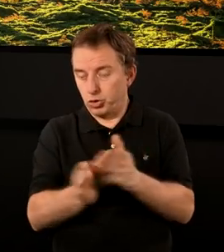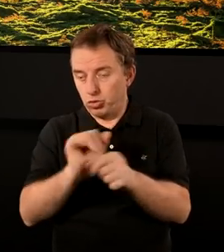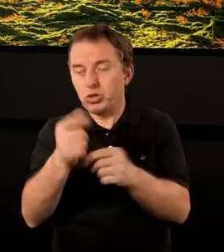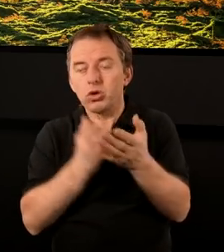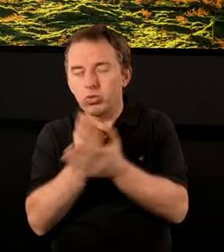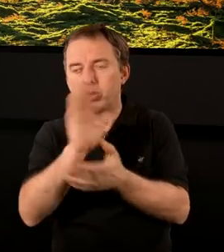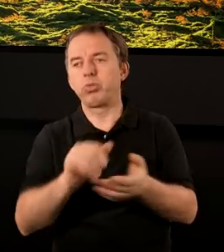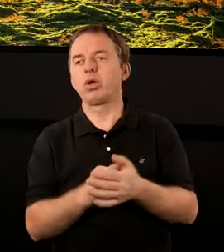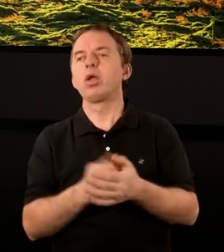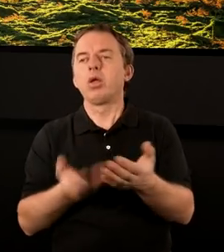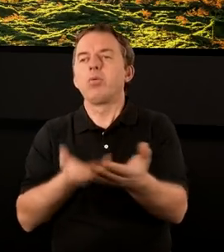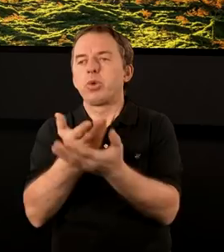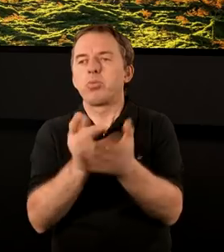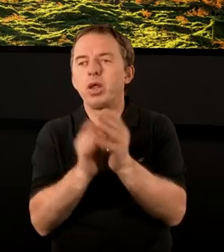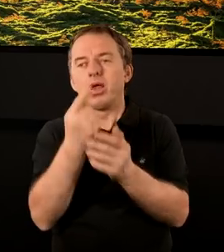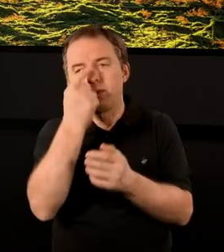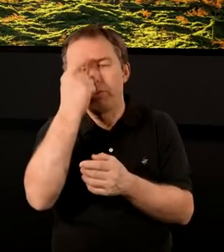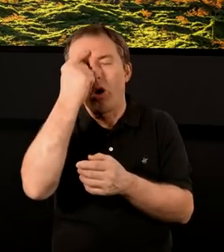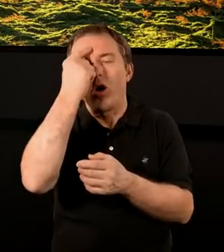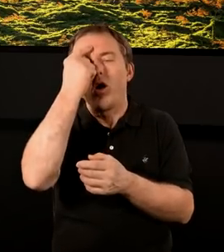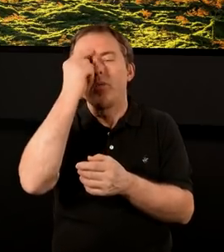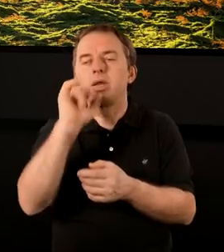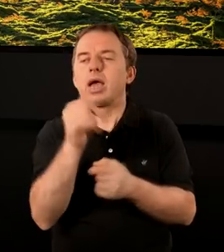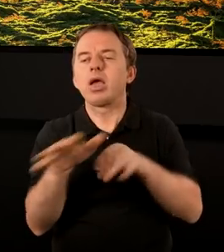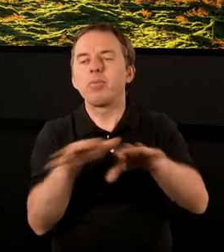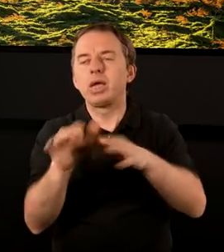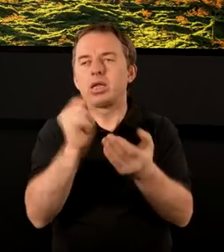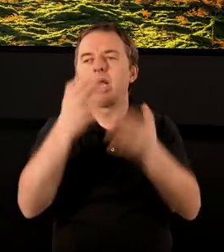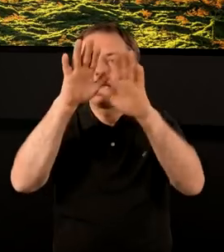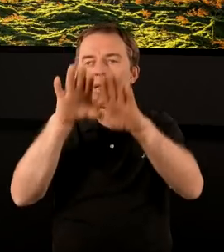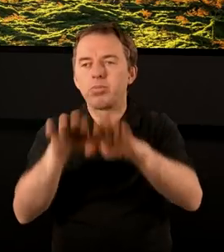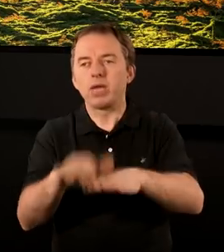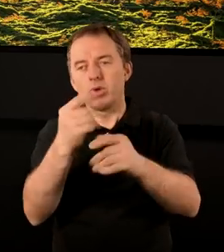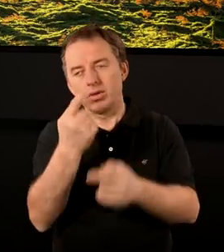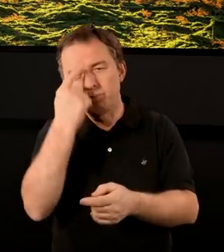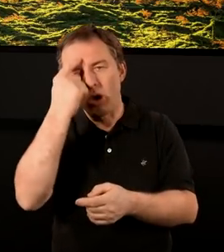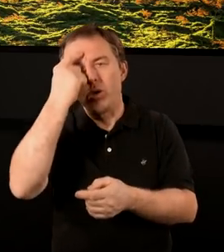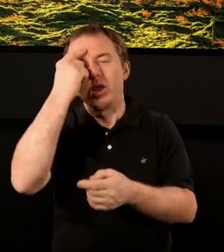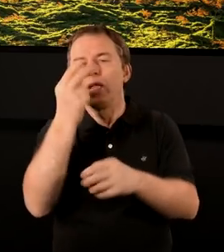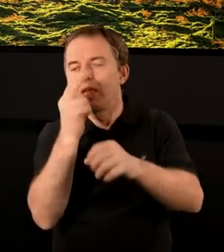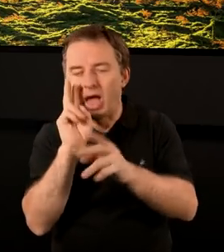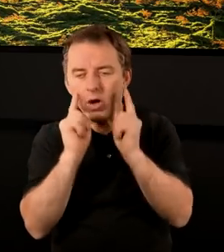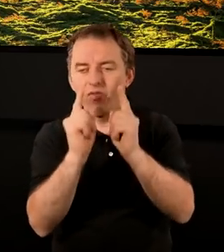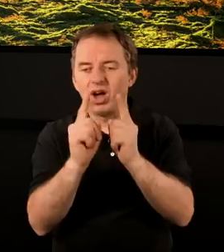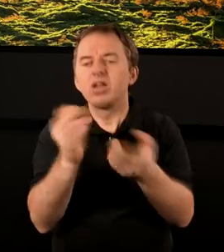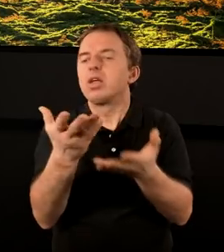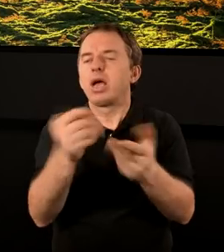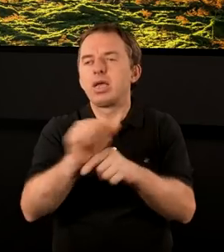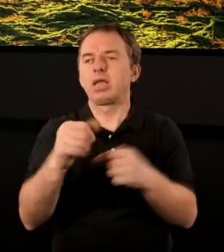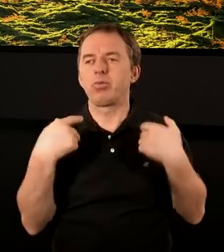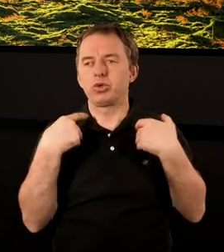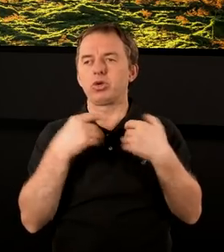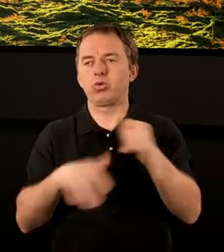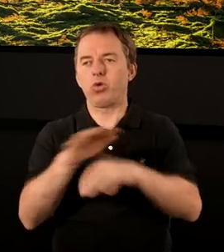czytamy to, co Pan Jezus proponuje, mówi to wspomnić, z jakiej wyżyny spadłeś. My mówimy o tej wyżynie. Wspomnij. Ty w ogóle zauważ, w jakim jesteś